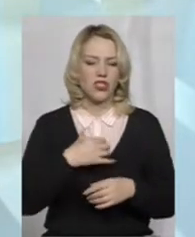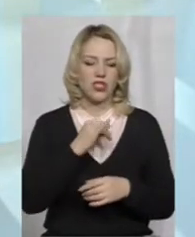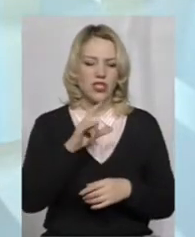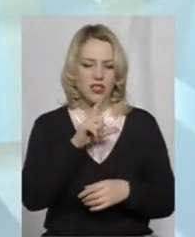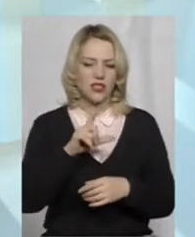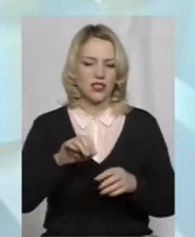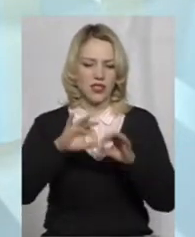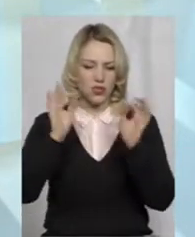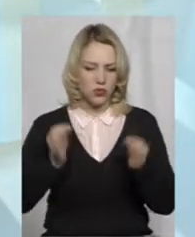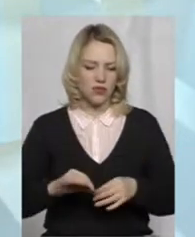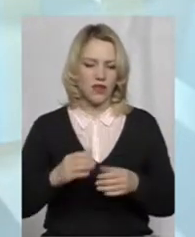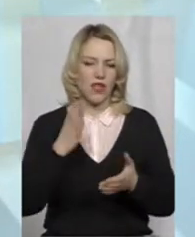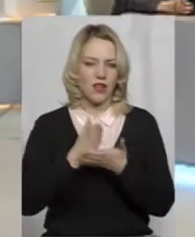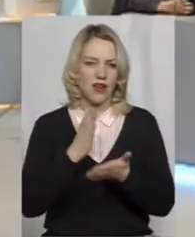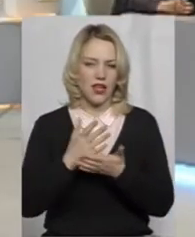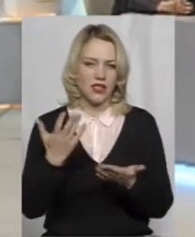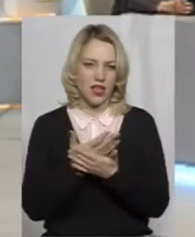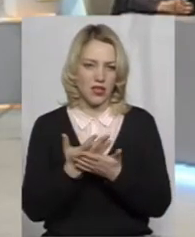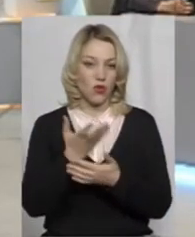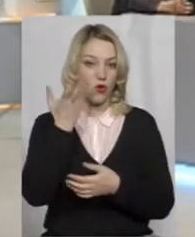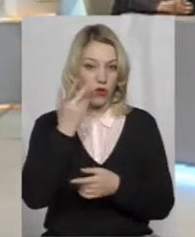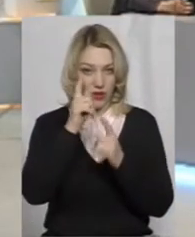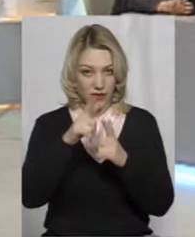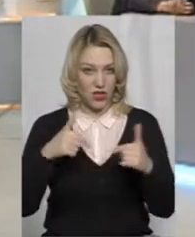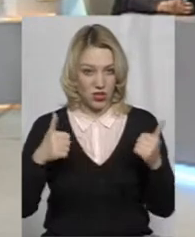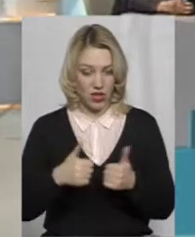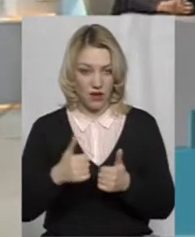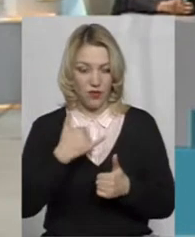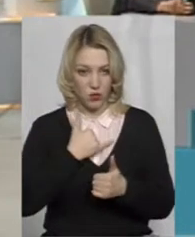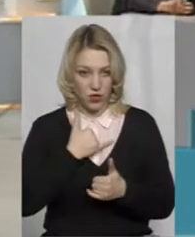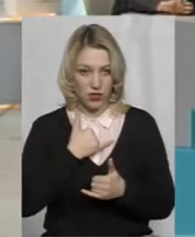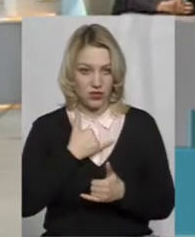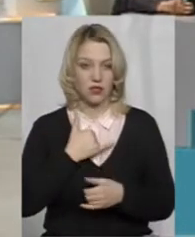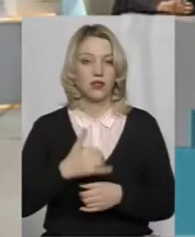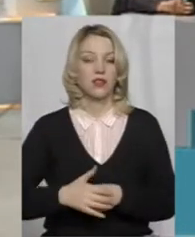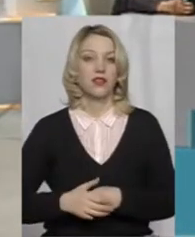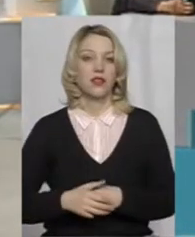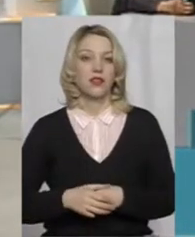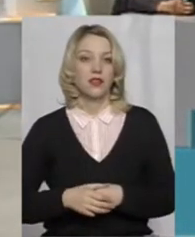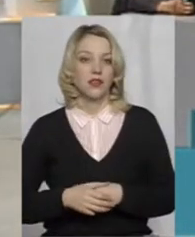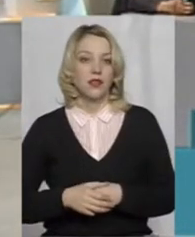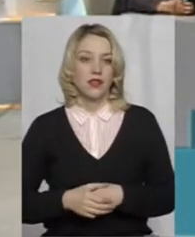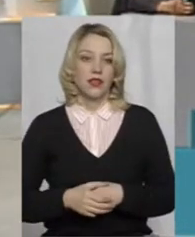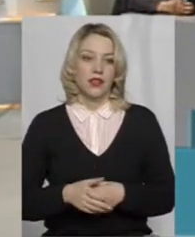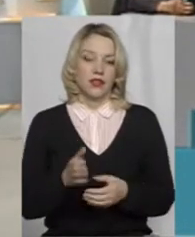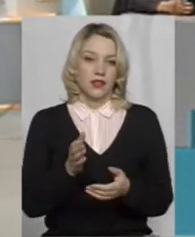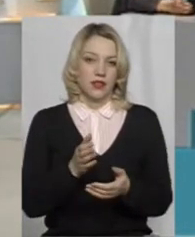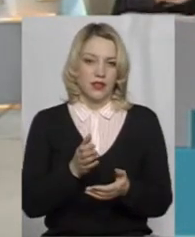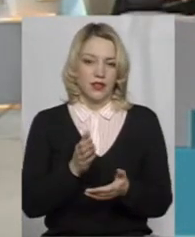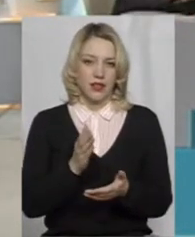кажучи мову оригіналу. Коли в країні, в нашій державі йде